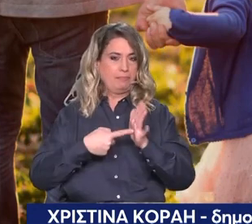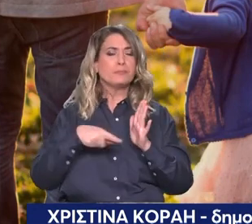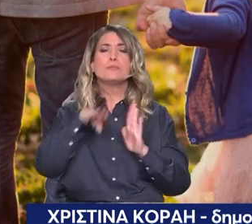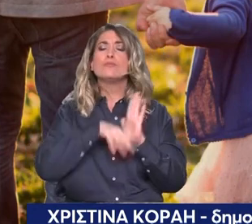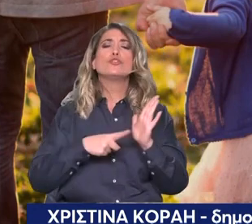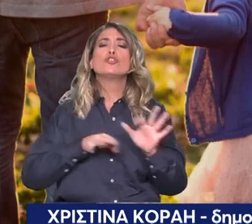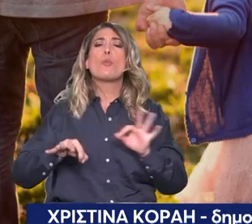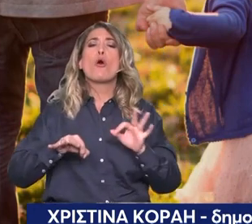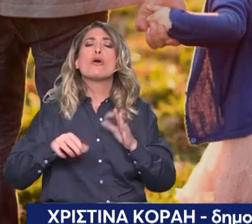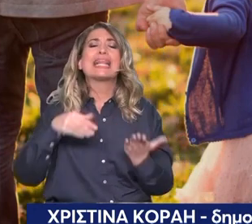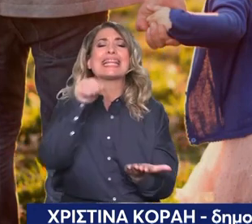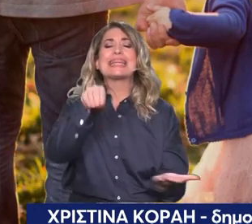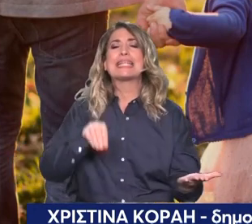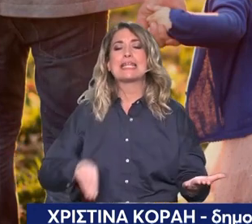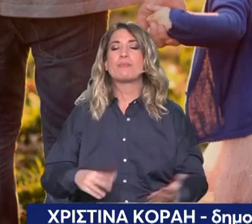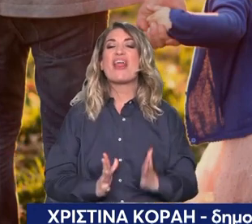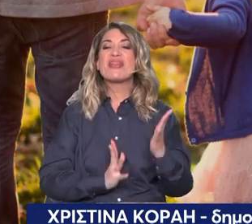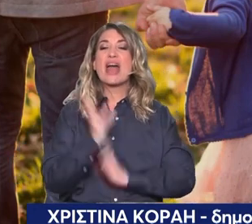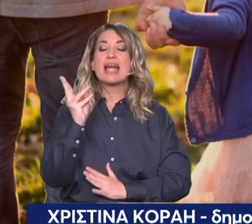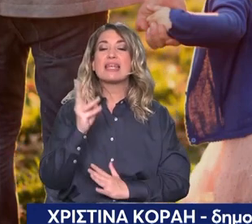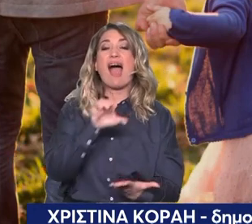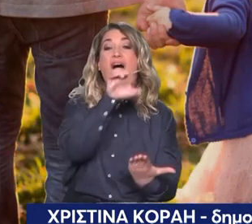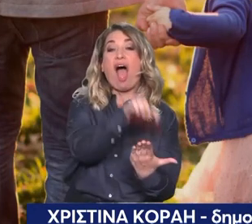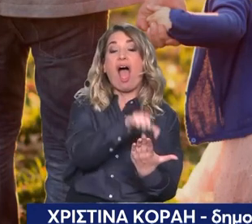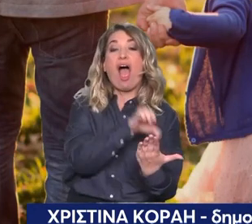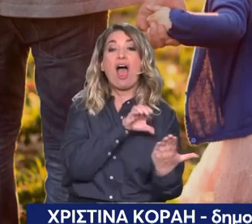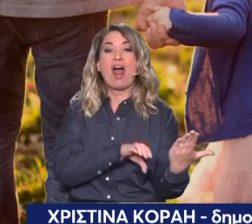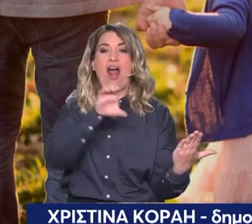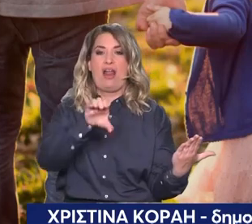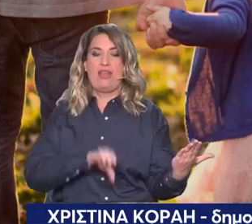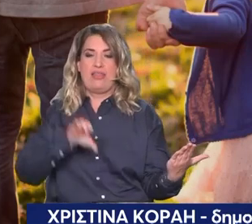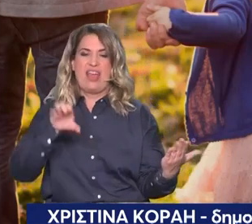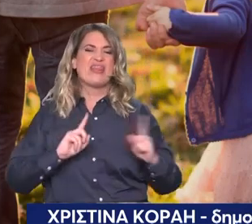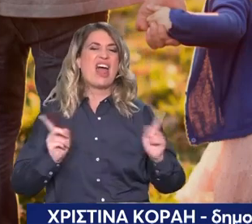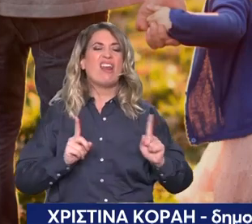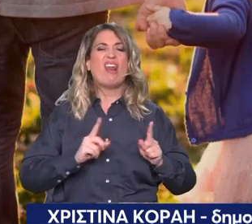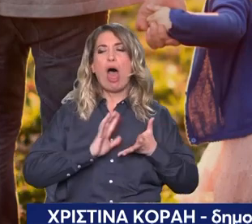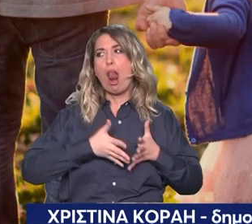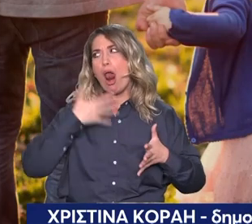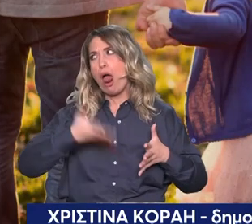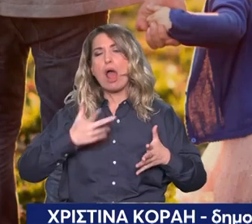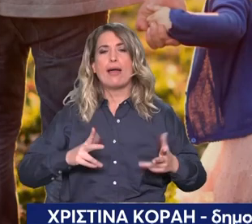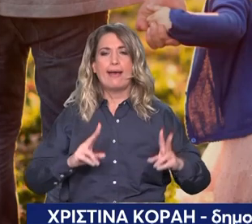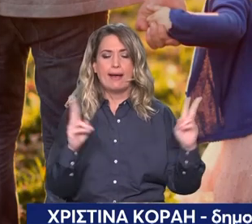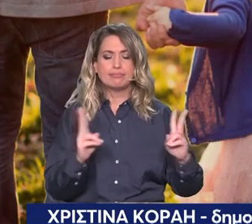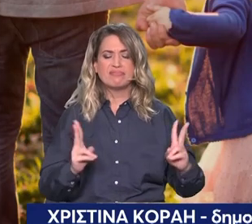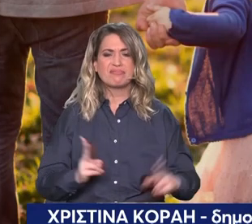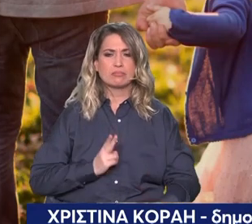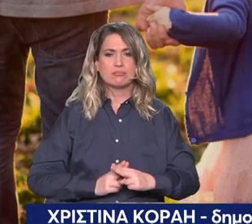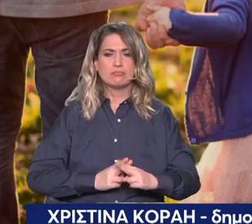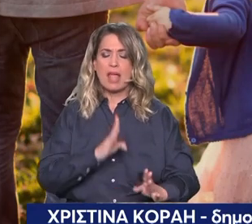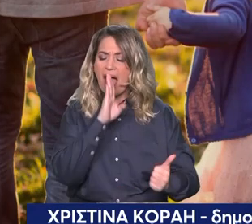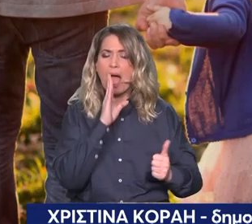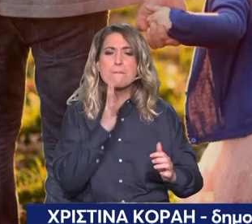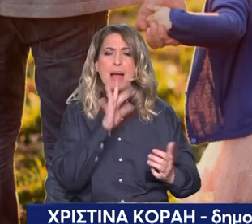το νομοσχέδιο αυτό 13 άρθρα και μάλιστα πω ότι μαθαίνω δεν είναι κεφλίαρα όπως μου είπαν χαρακτηριστικά. Δεύτερον,